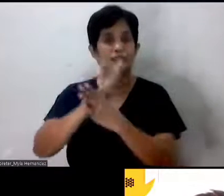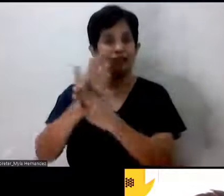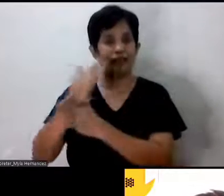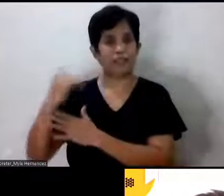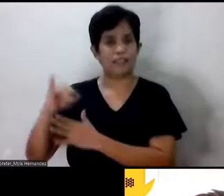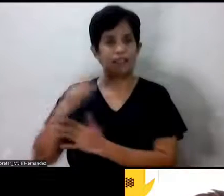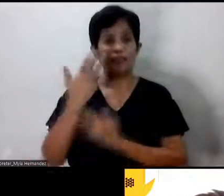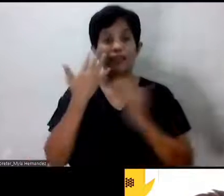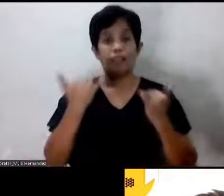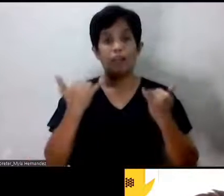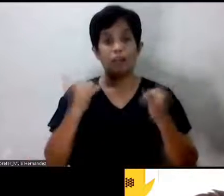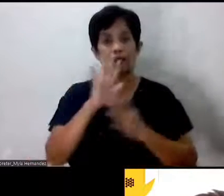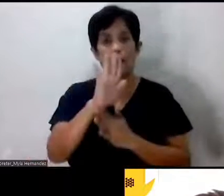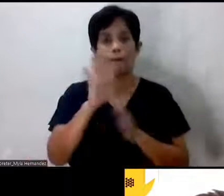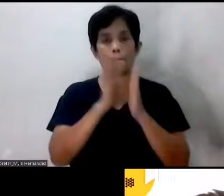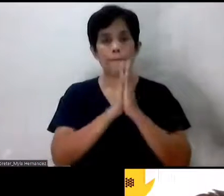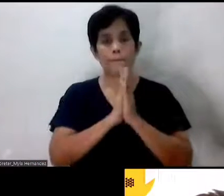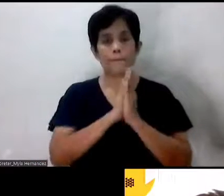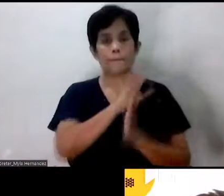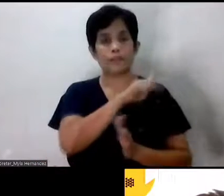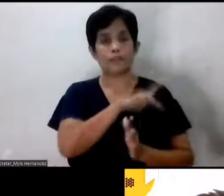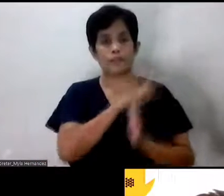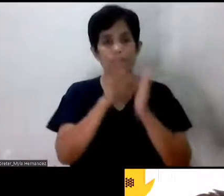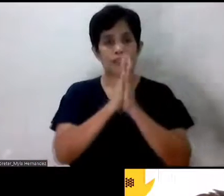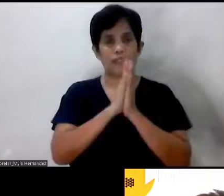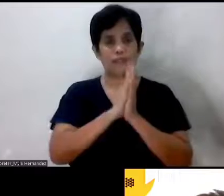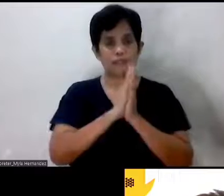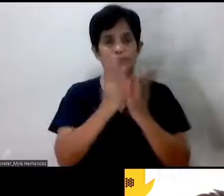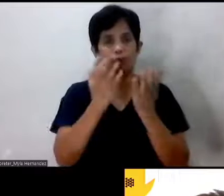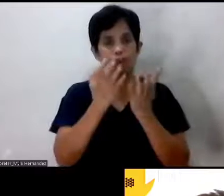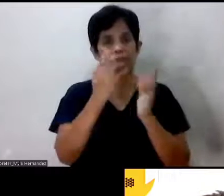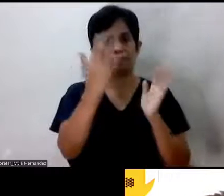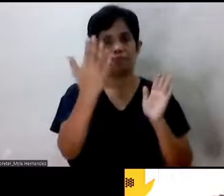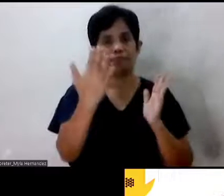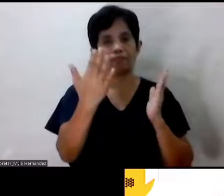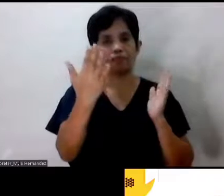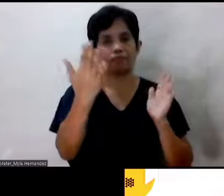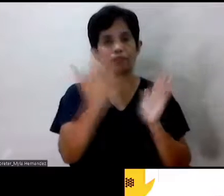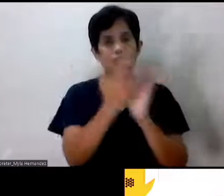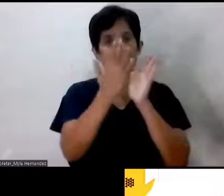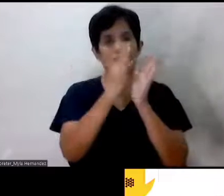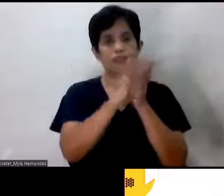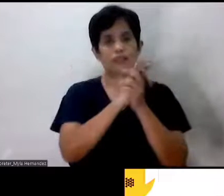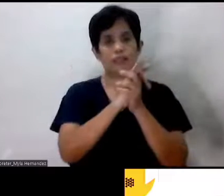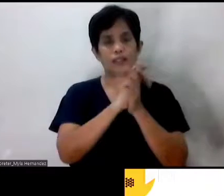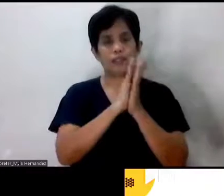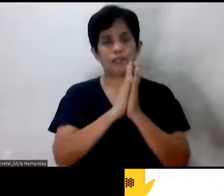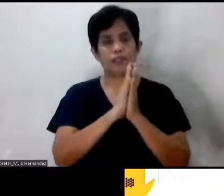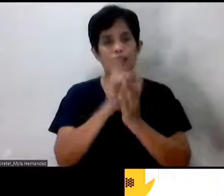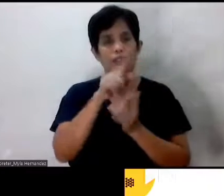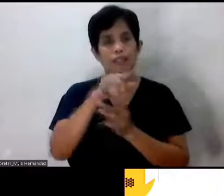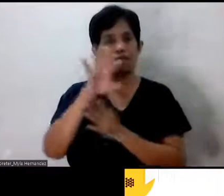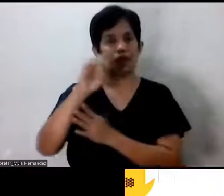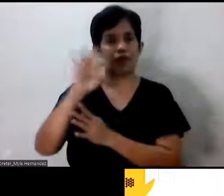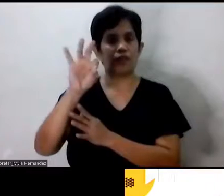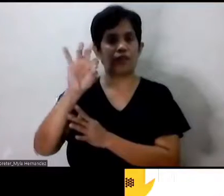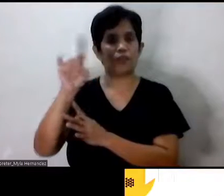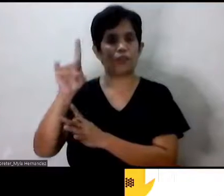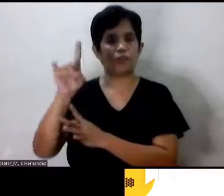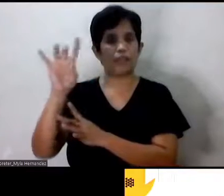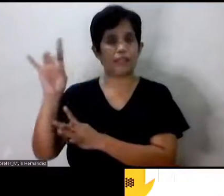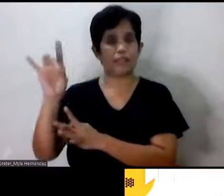pong inyong mga prayer intentions na nais nating ilapit sa ating Panginoon. pwede nyo pa rin pong i-text sa Veritas 0918-837